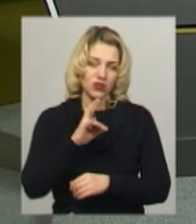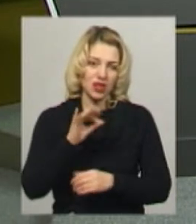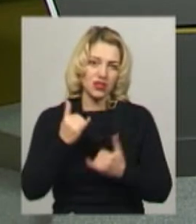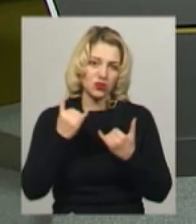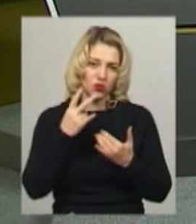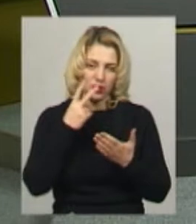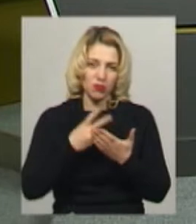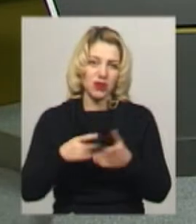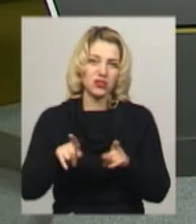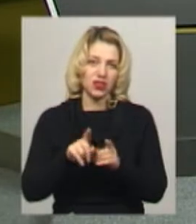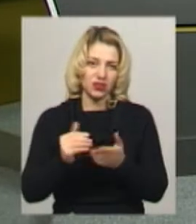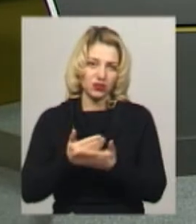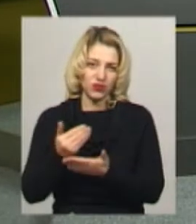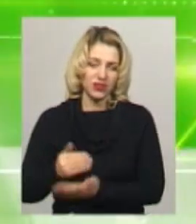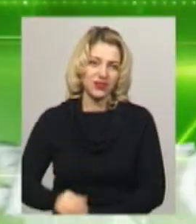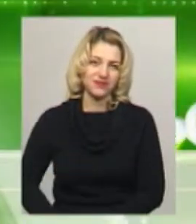Сьогодні у випуск ви побачите.